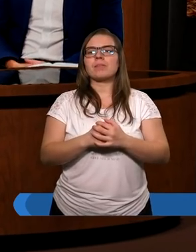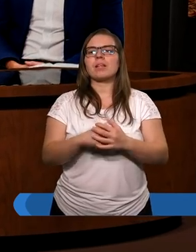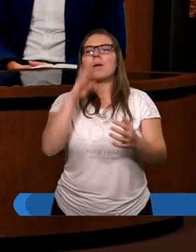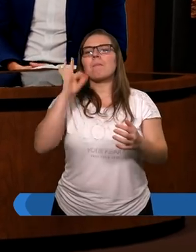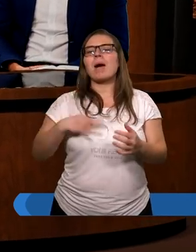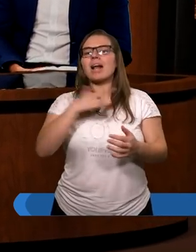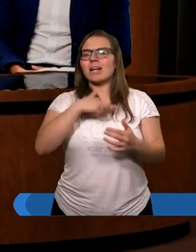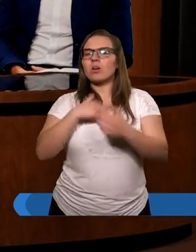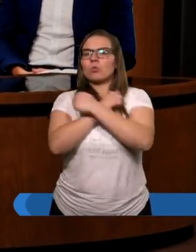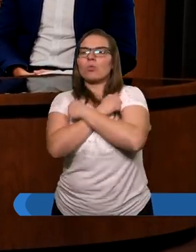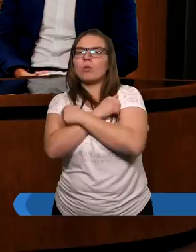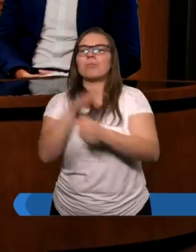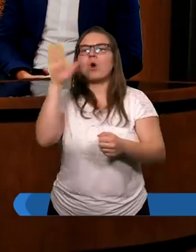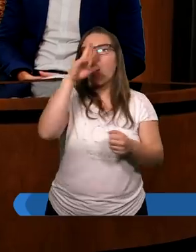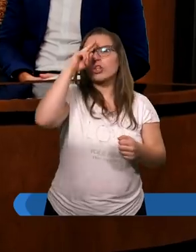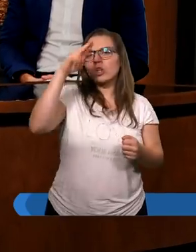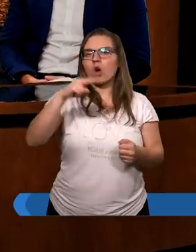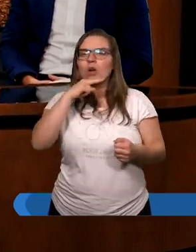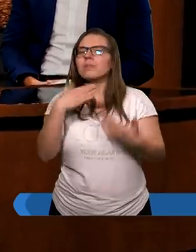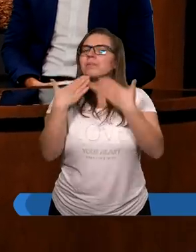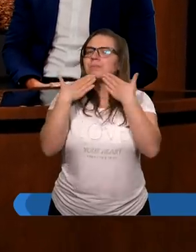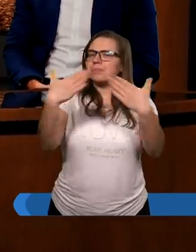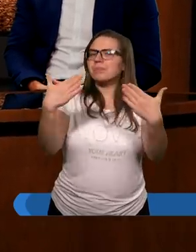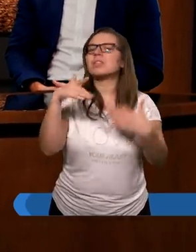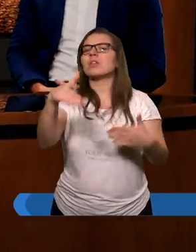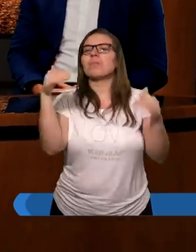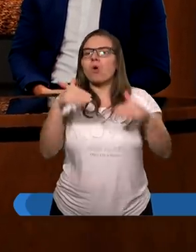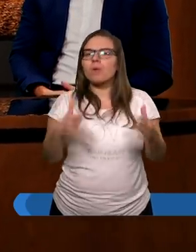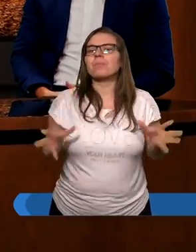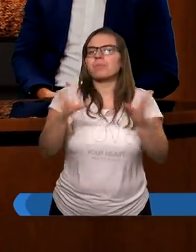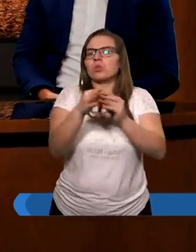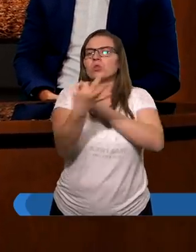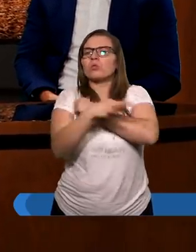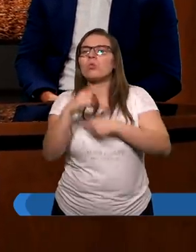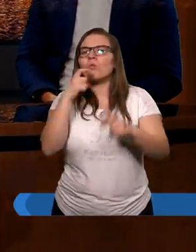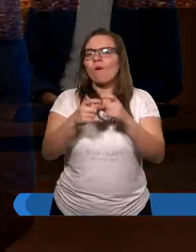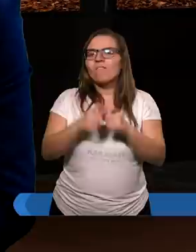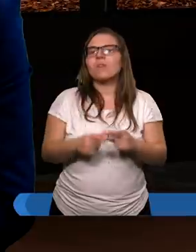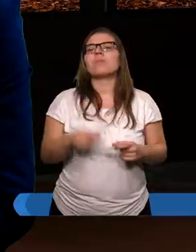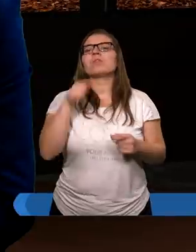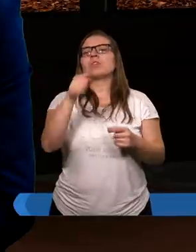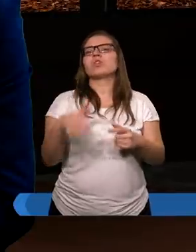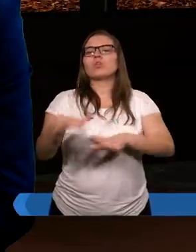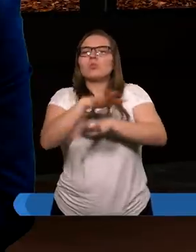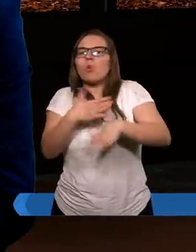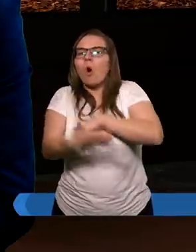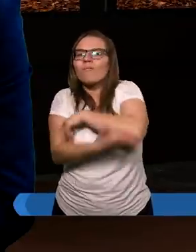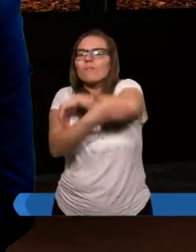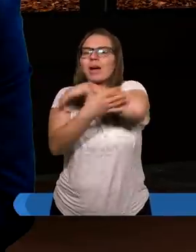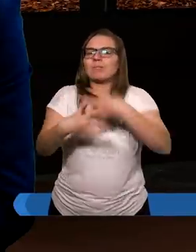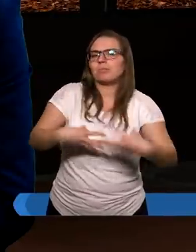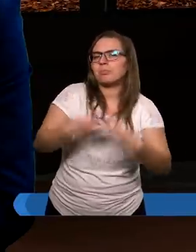Panie nasz kochany Boże, Ojcze, dziękujemy Ci za to, że mogliśmy studiować Twoje słowo, karmić się tą duchową